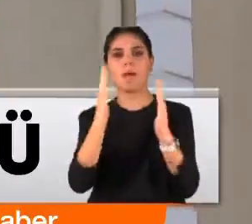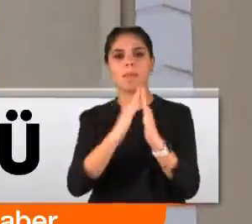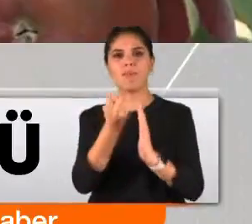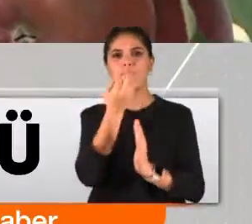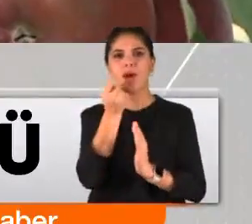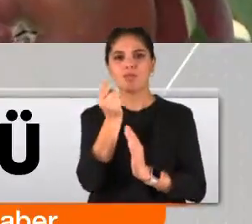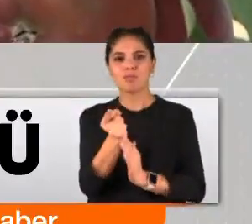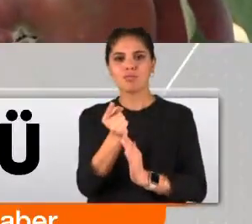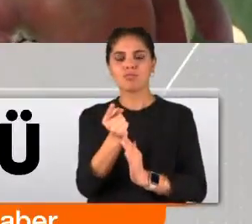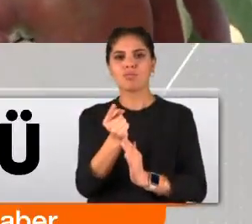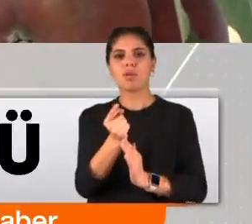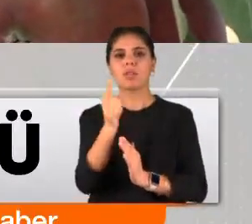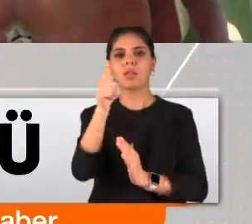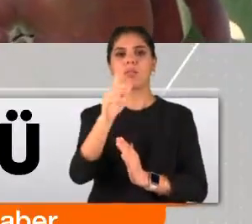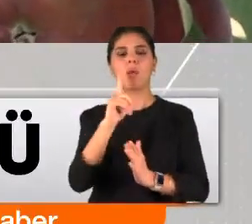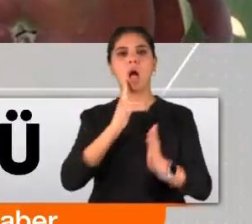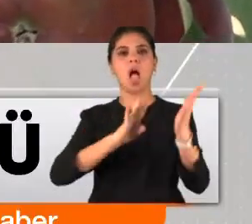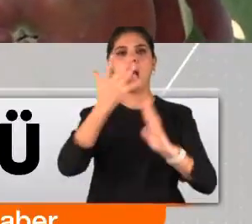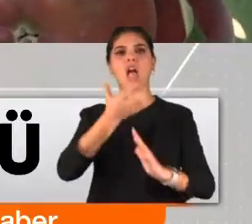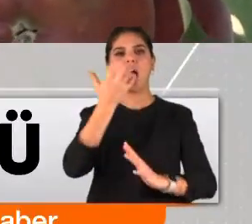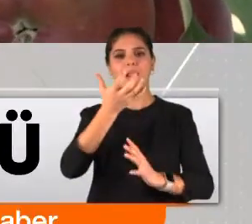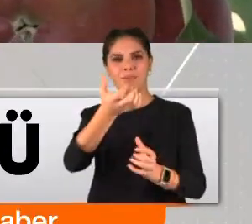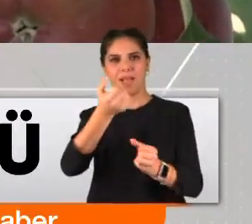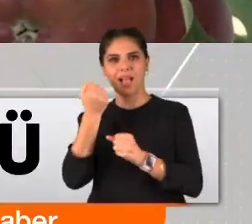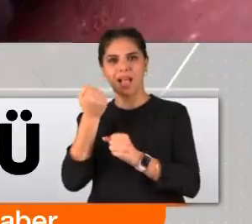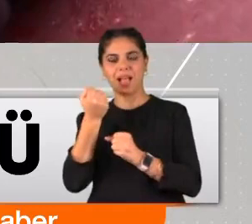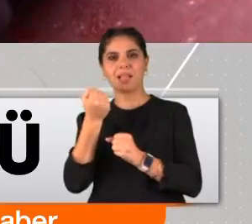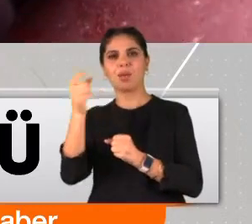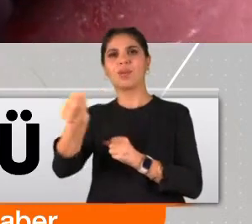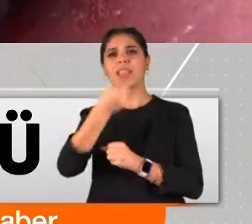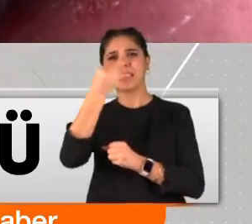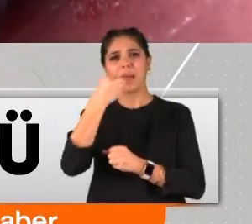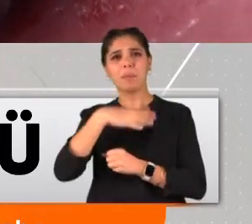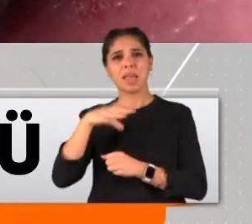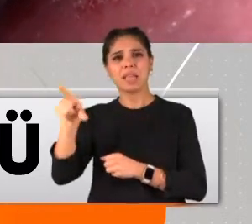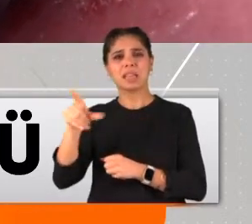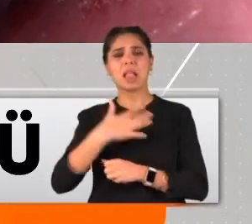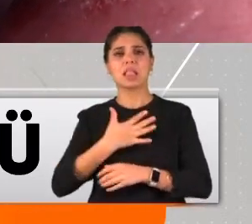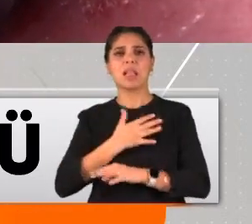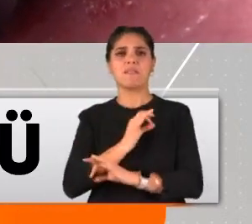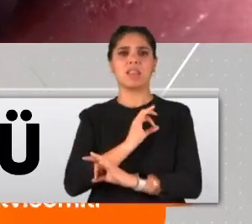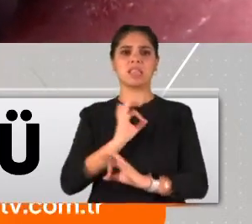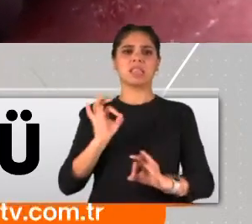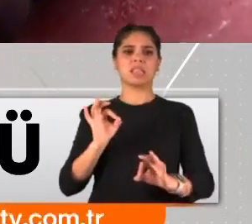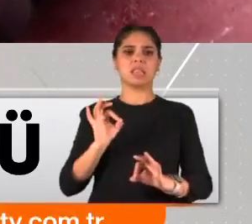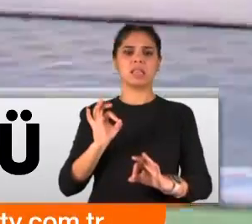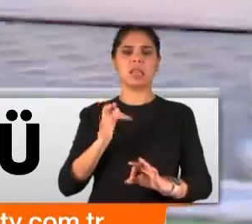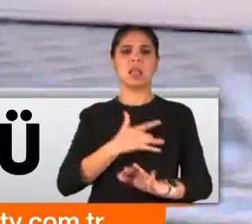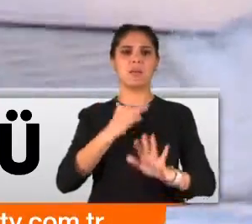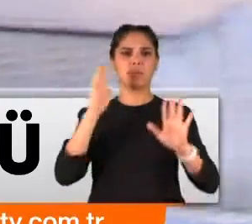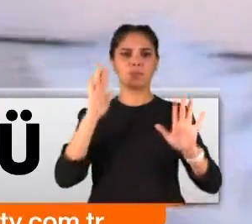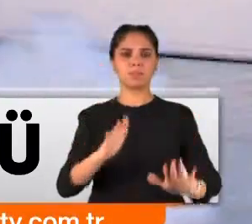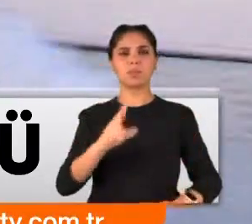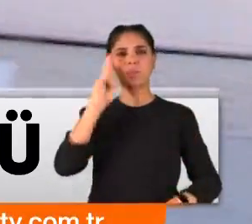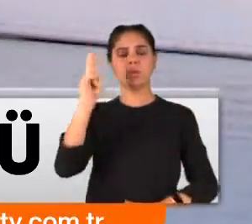bahçesinde ağaçtan düşen bir elmayı aldı. Eline sakladı, onu yemek isterken de nefessiz kaldı. Ardından da kalbi durdu.